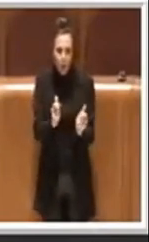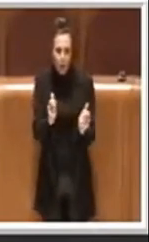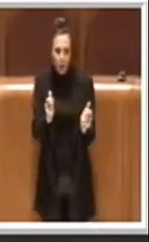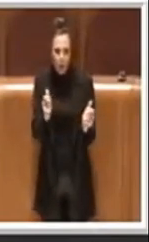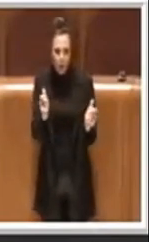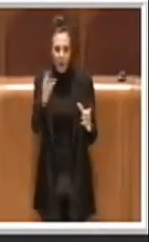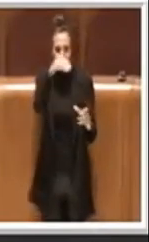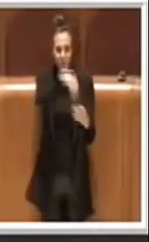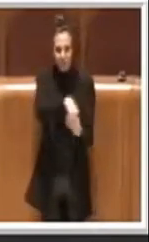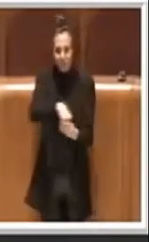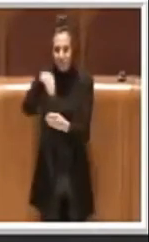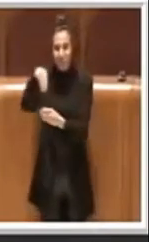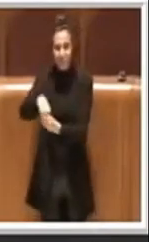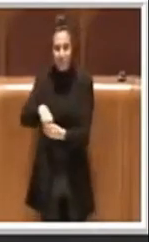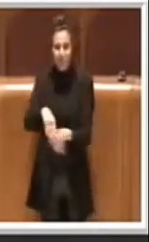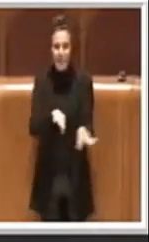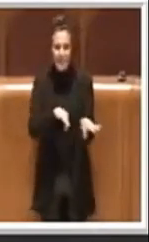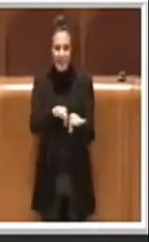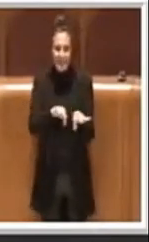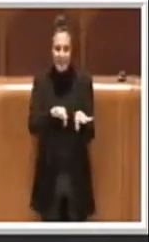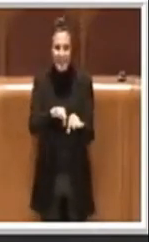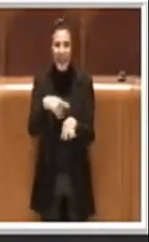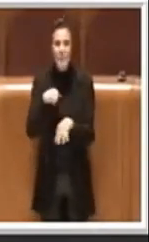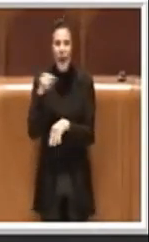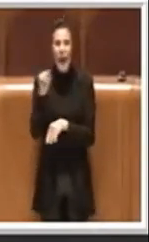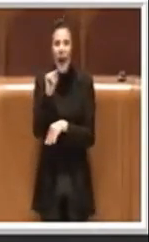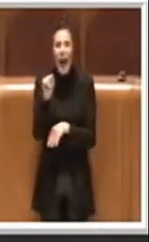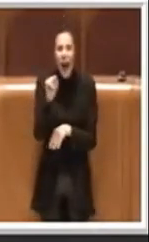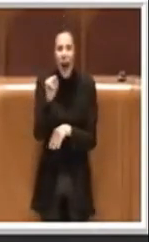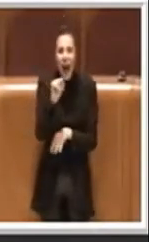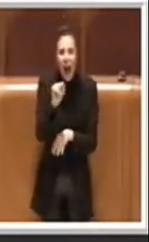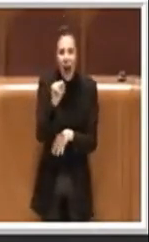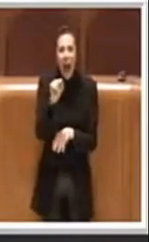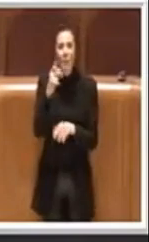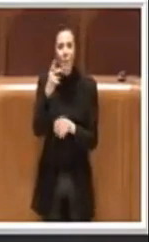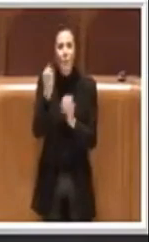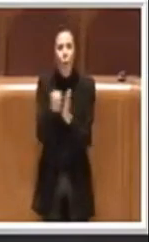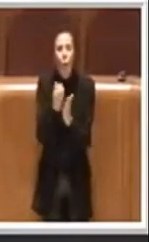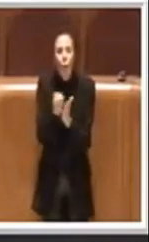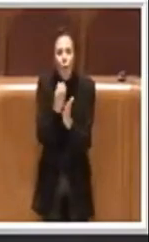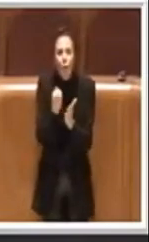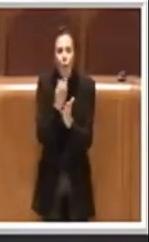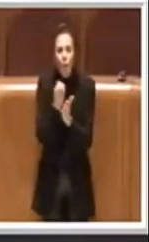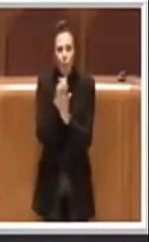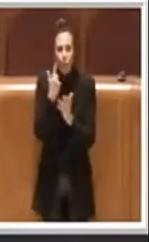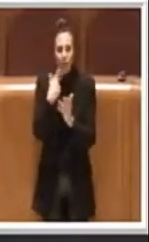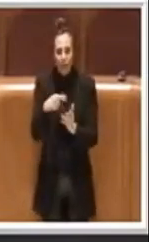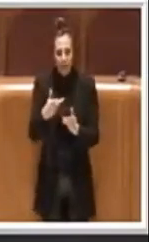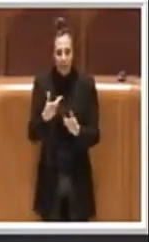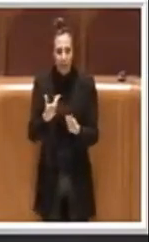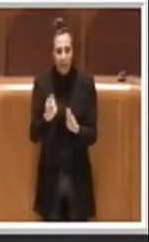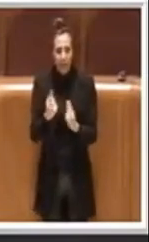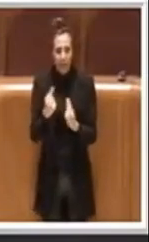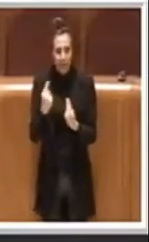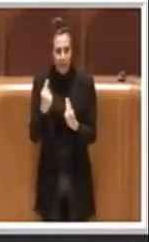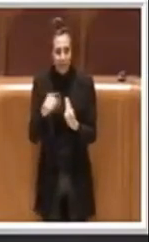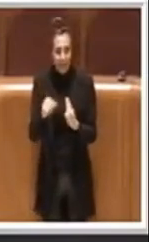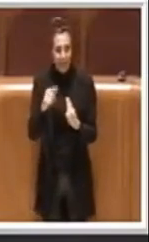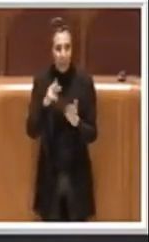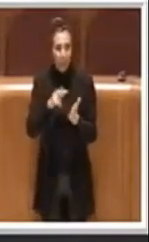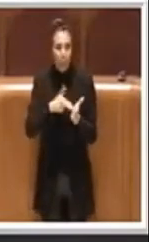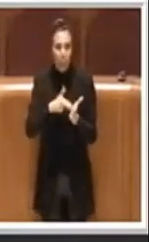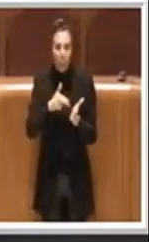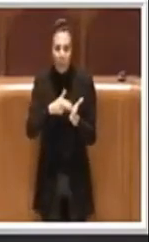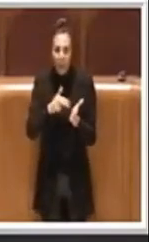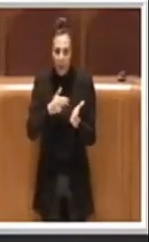'interno vi è anche un sistema di apicultura urbana, dicendo dando vita ovviamente anche a Del